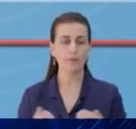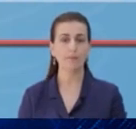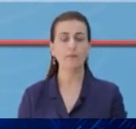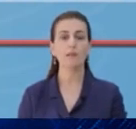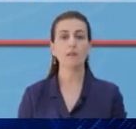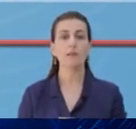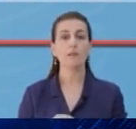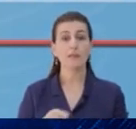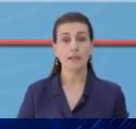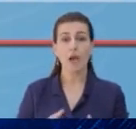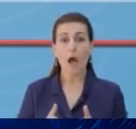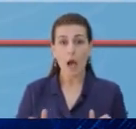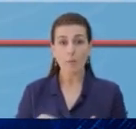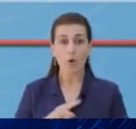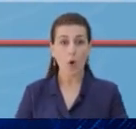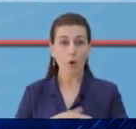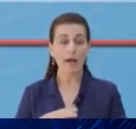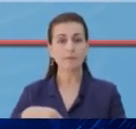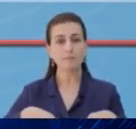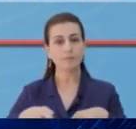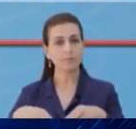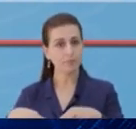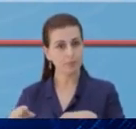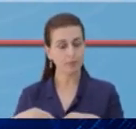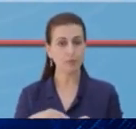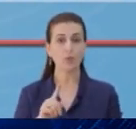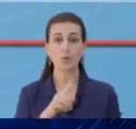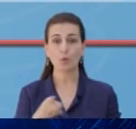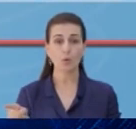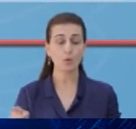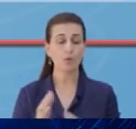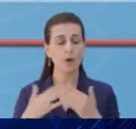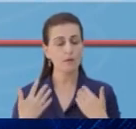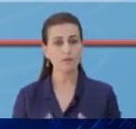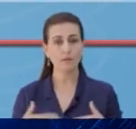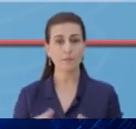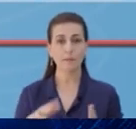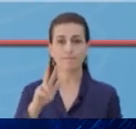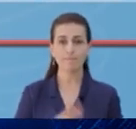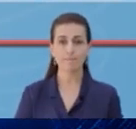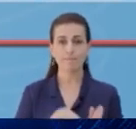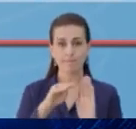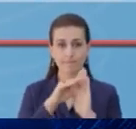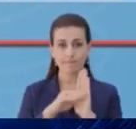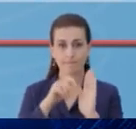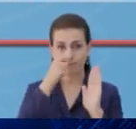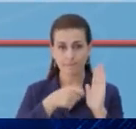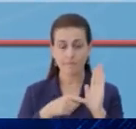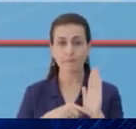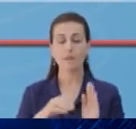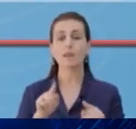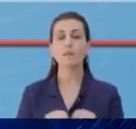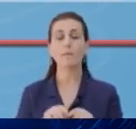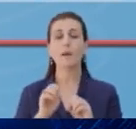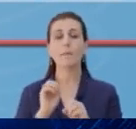kushtet e lesimit të disa masave, në mënysh që situatatë vazhdoj e kontroluar, është shumë rëndësishme të zbatohen me përpik mëri të gjithë